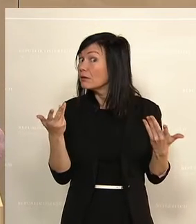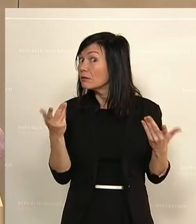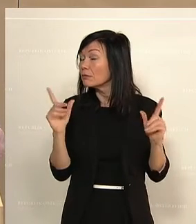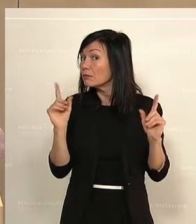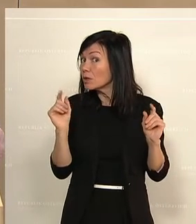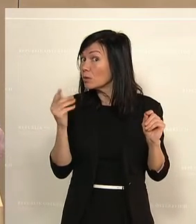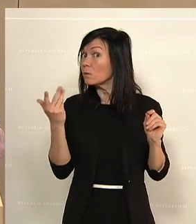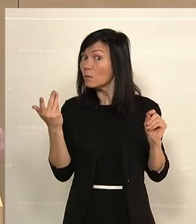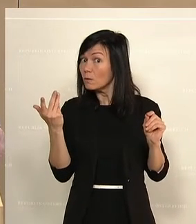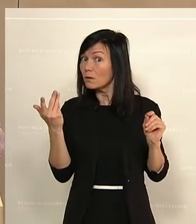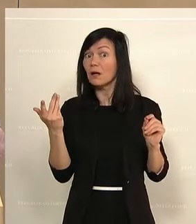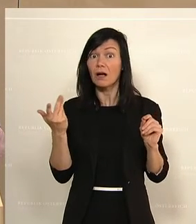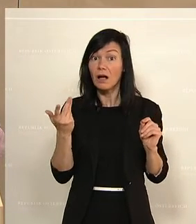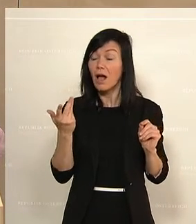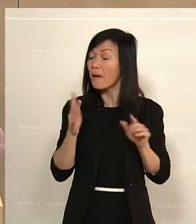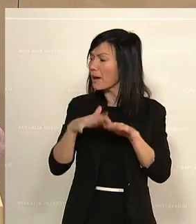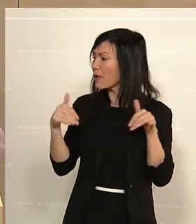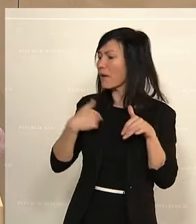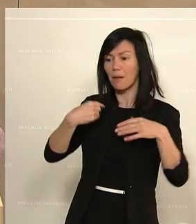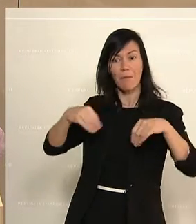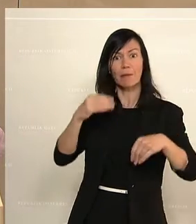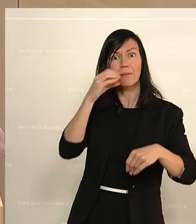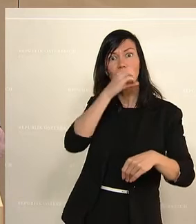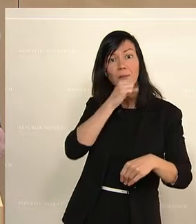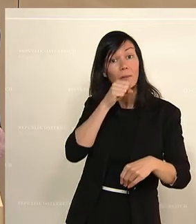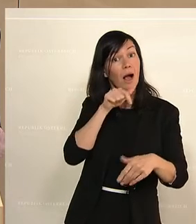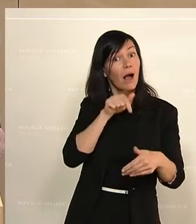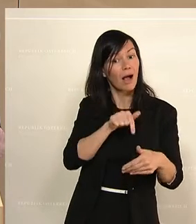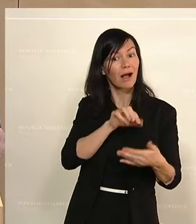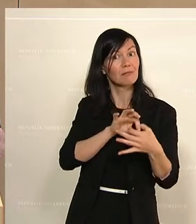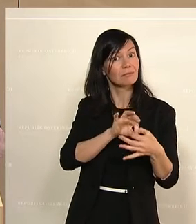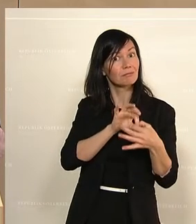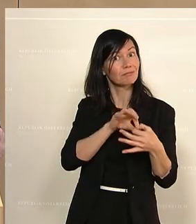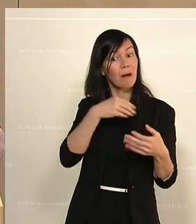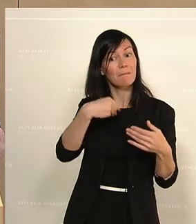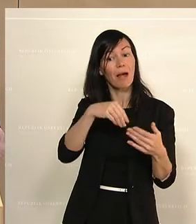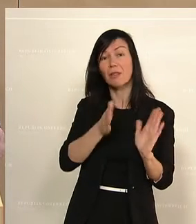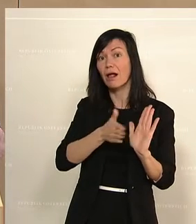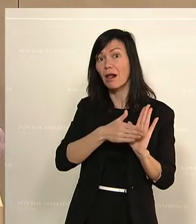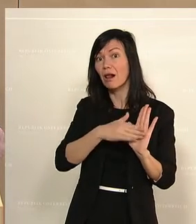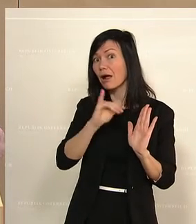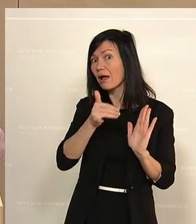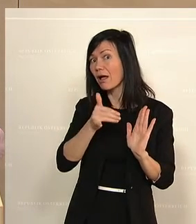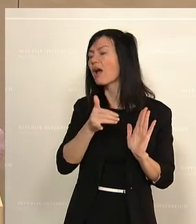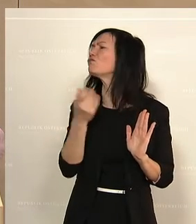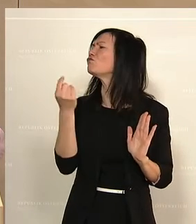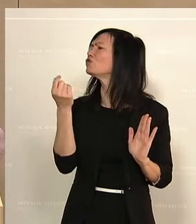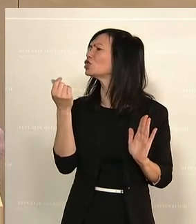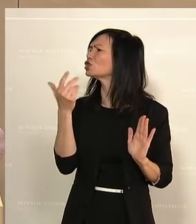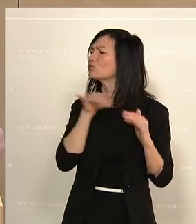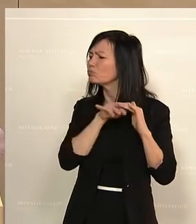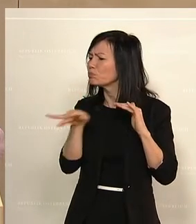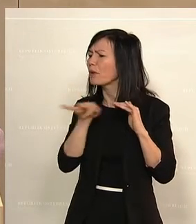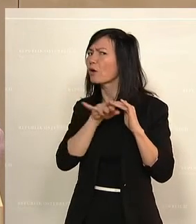Materialien. Die Gesetzesmaterialien, die gehen gar so weit, die finanziellen Auswirkungen